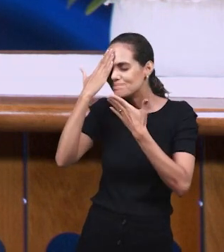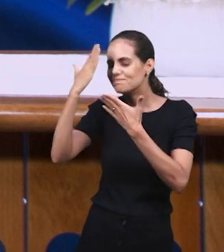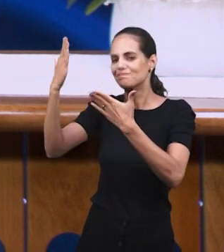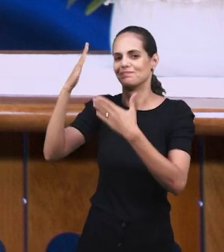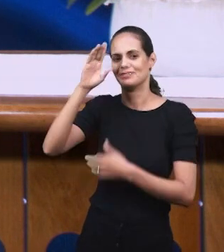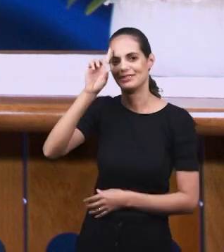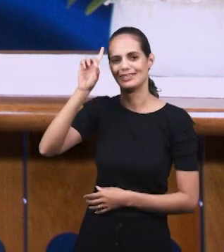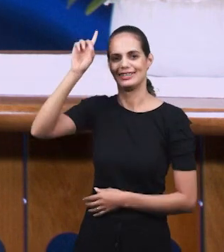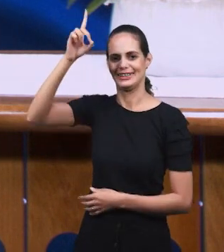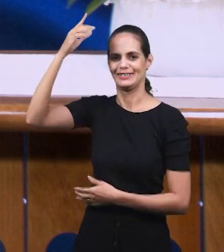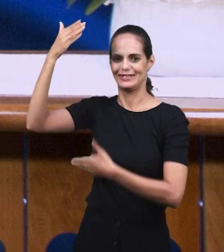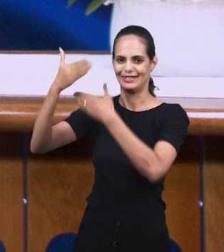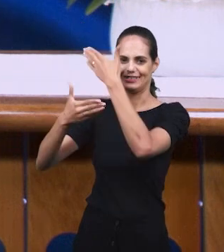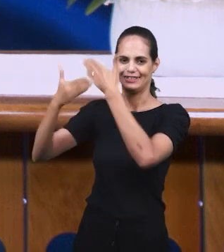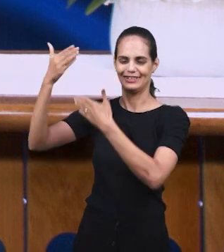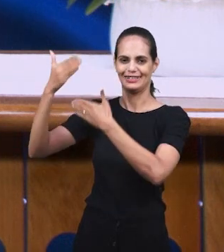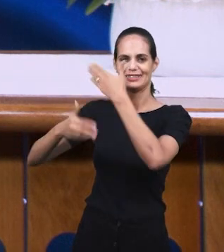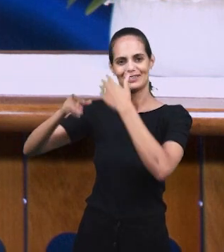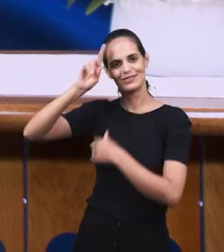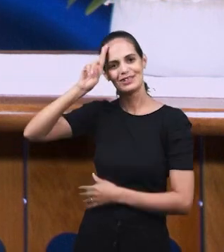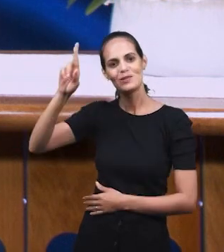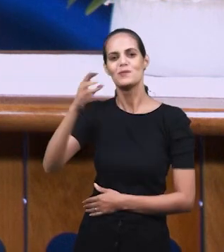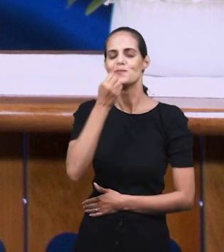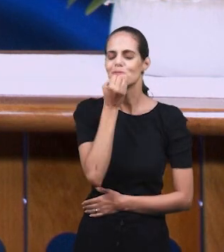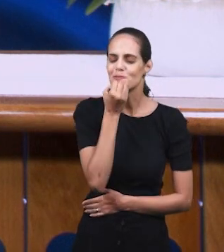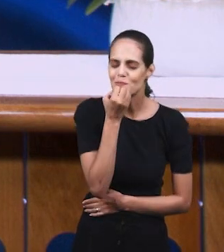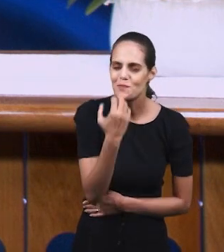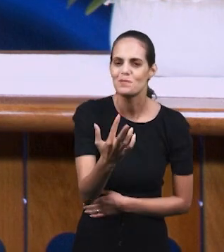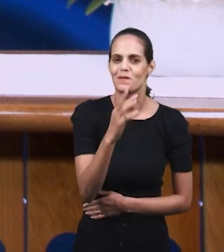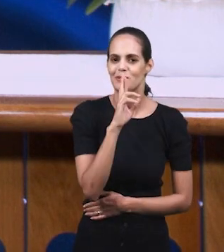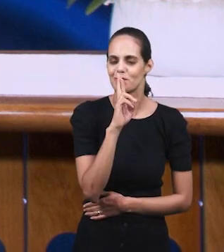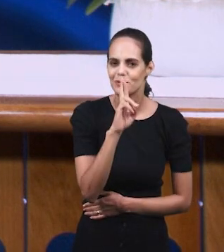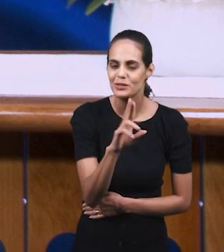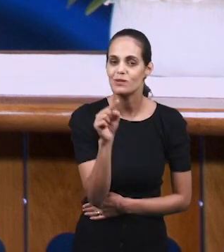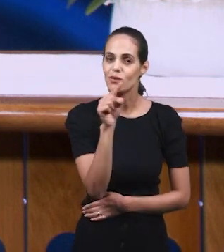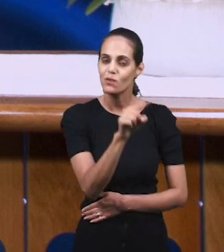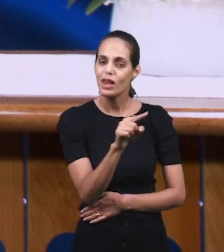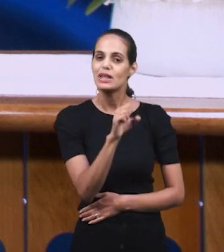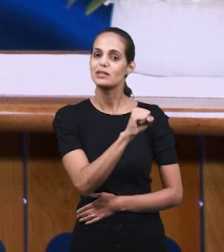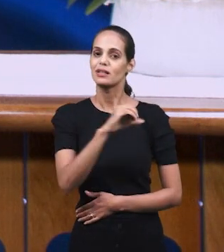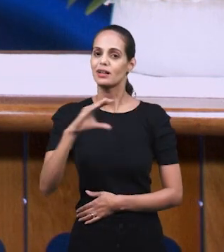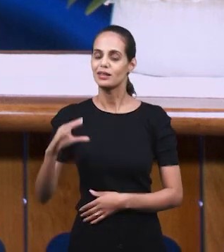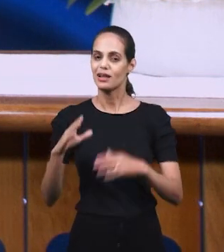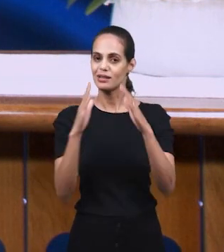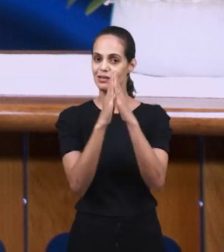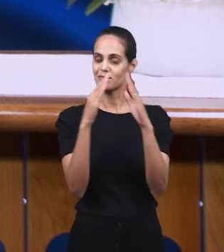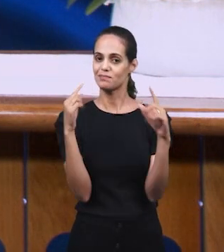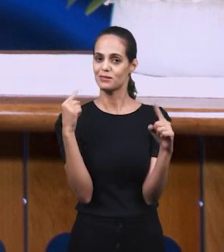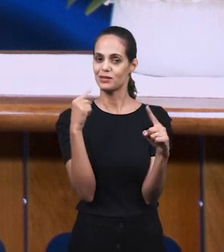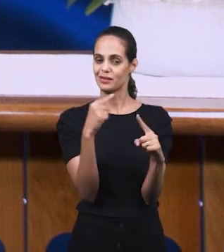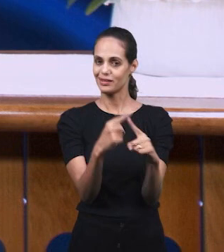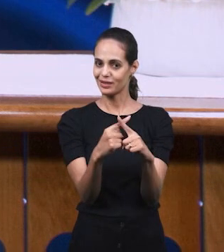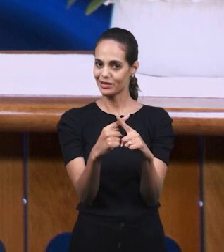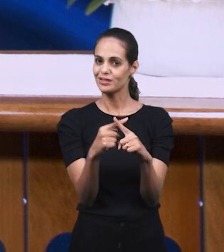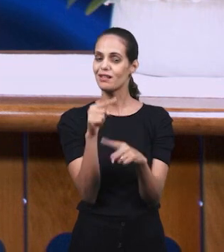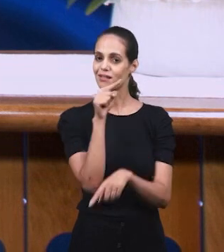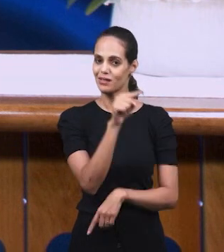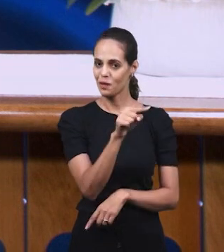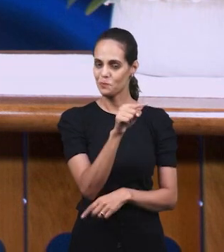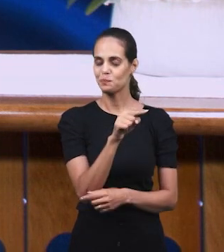мои благодарности к ногам Господа. Очень замечательный ответ нашей сестры из Санта-Катарины,